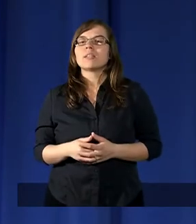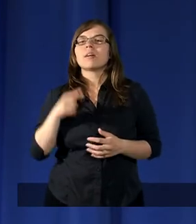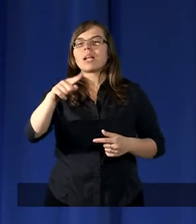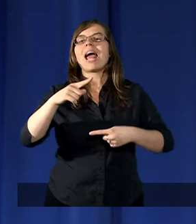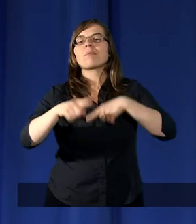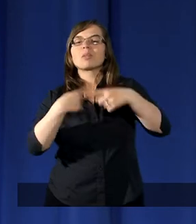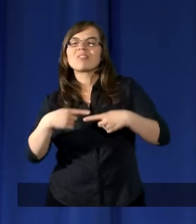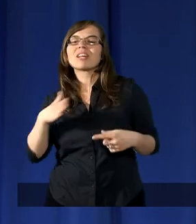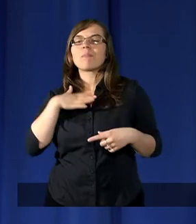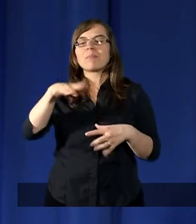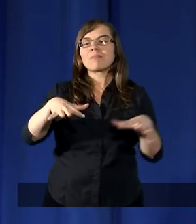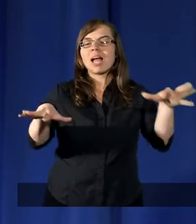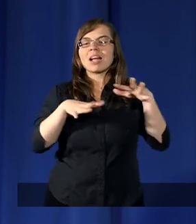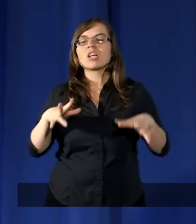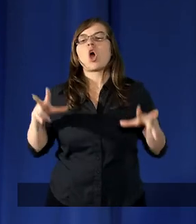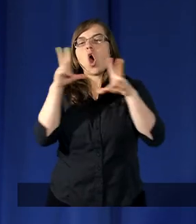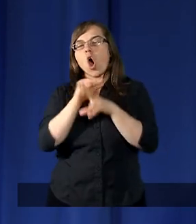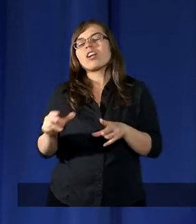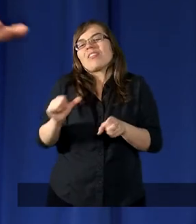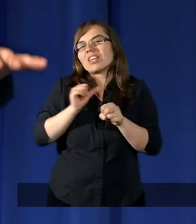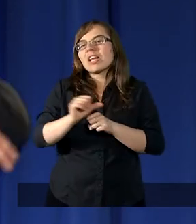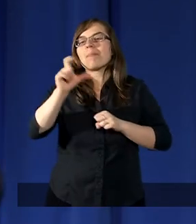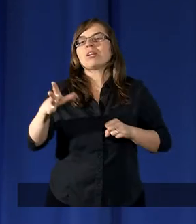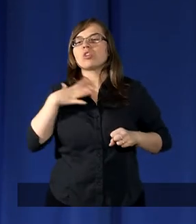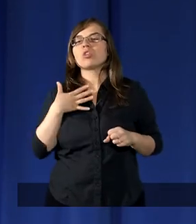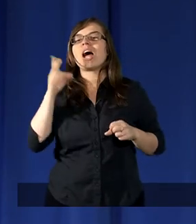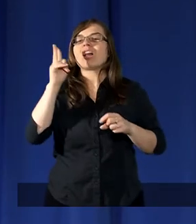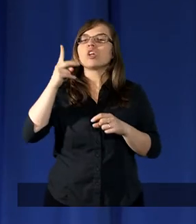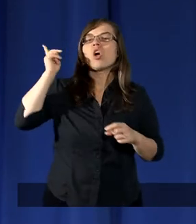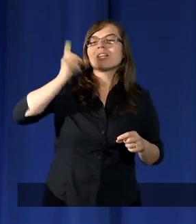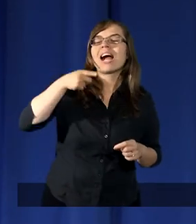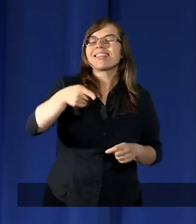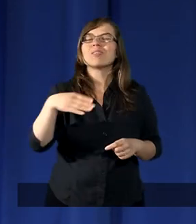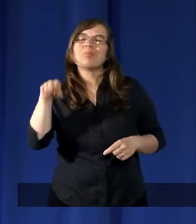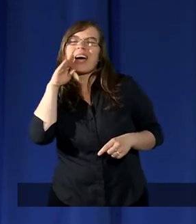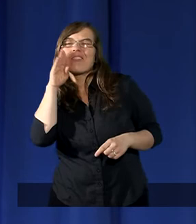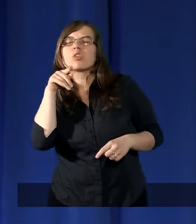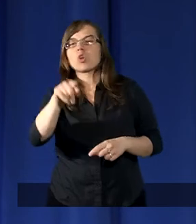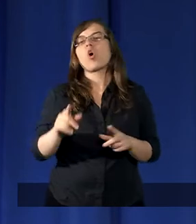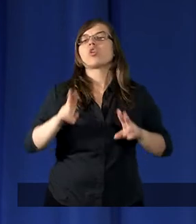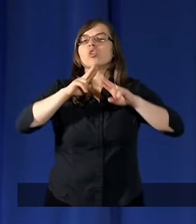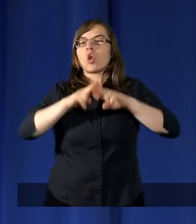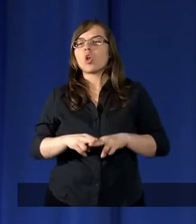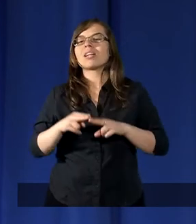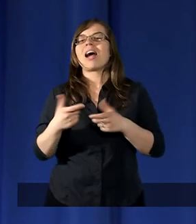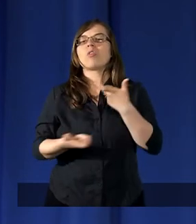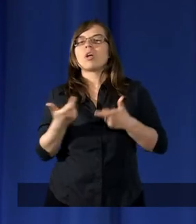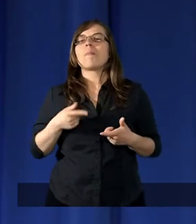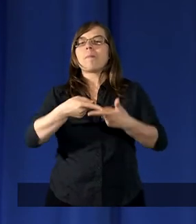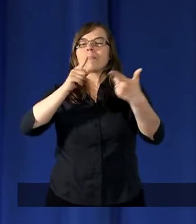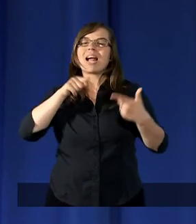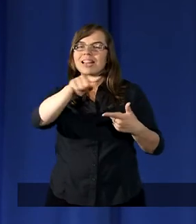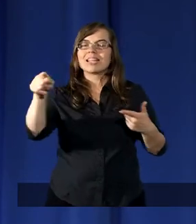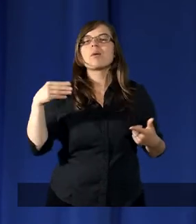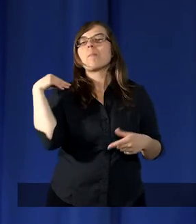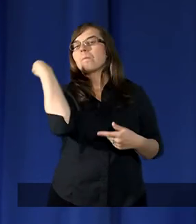przywilej w tym miejscu oczywiście być, który ktoś wskazywał, że tu prawdopodobnie się stało, przed nimi